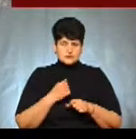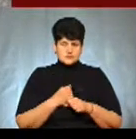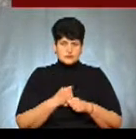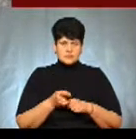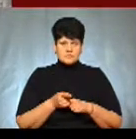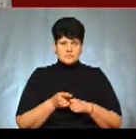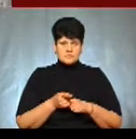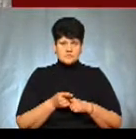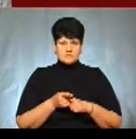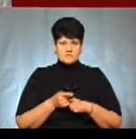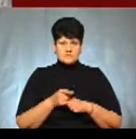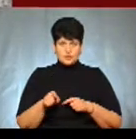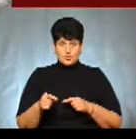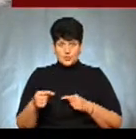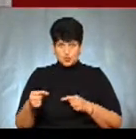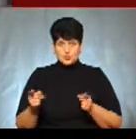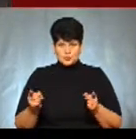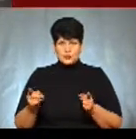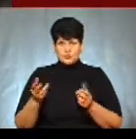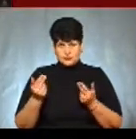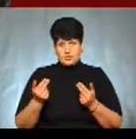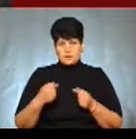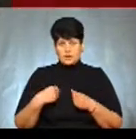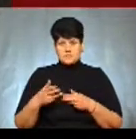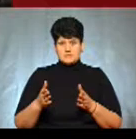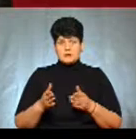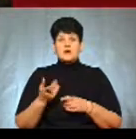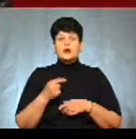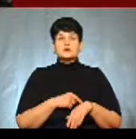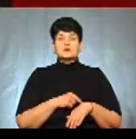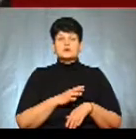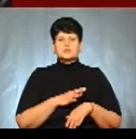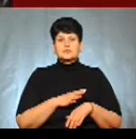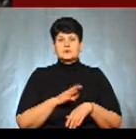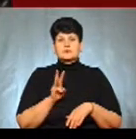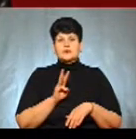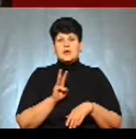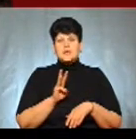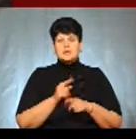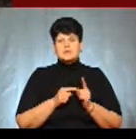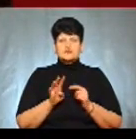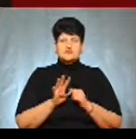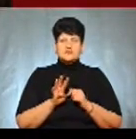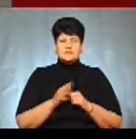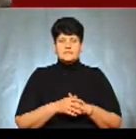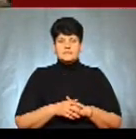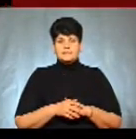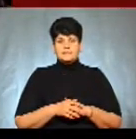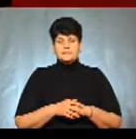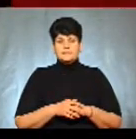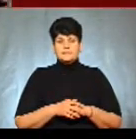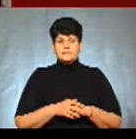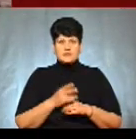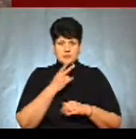чи ні? Що я втолив, кусочок підпалив так. Тільки яка то година була? Десь третє, півчетвер. Третє, півчетвер.